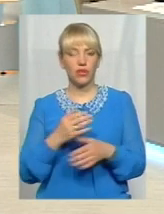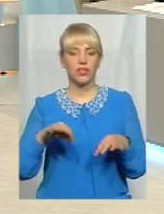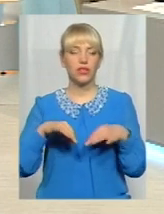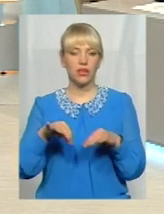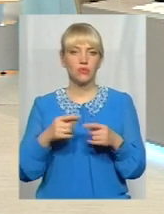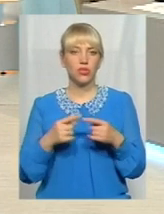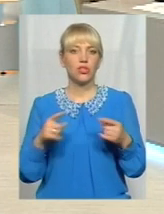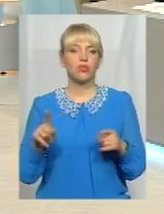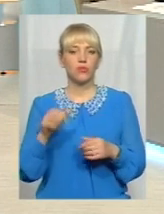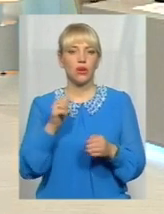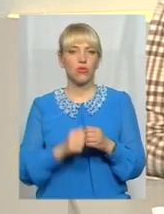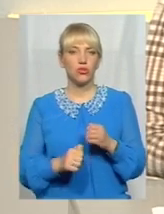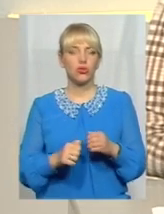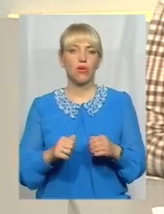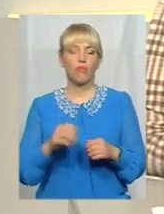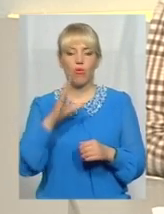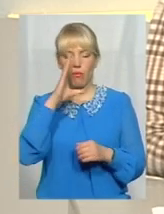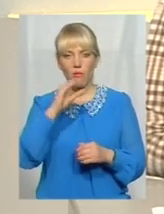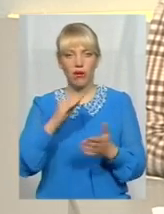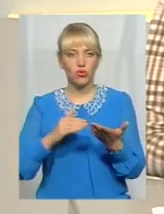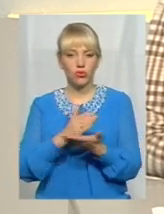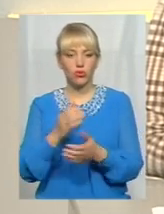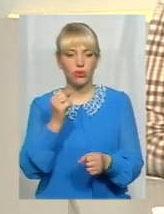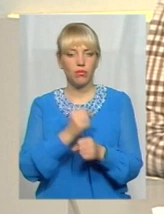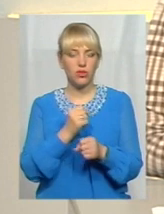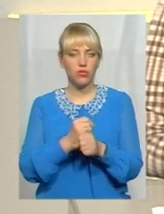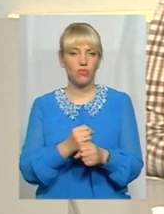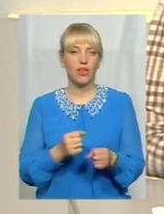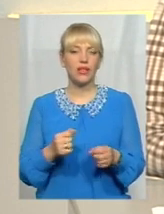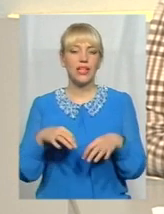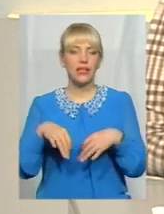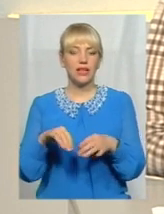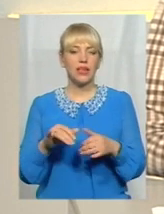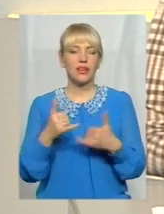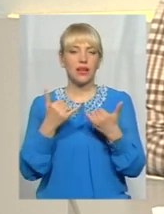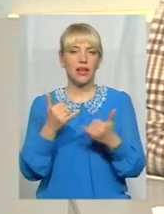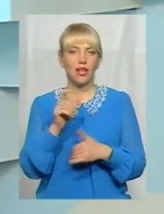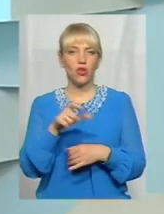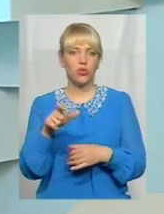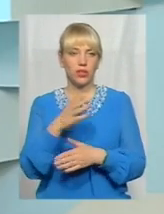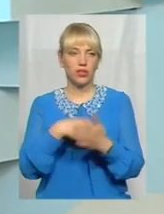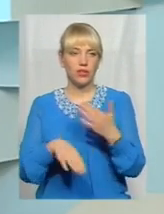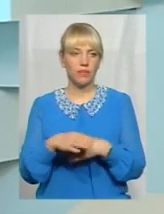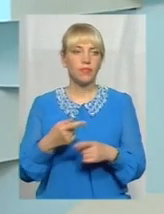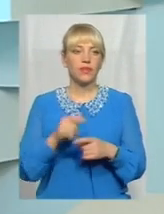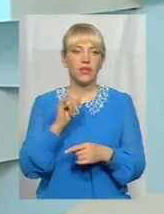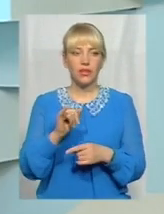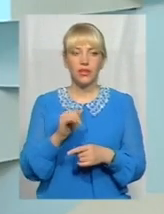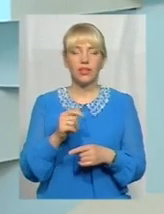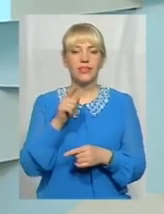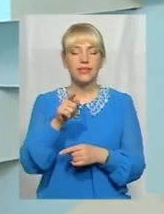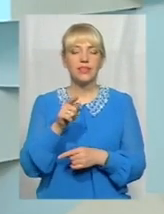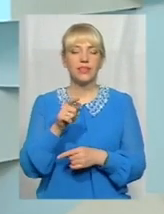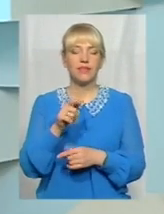щоб на кожному маршруті працював транспортний засоб для осіб з обмеженими фізичними можливостями. Ті великогабаритні